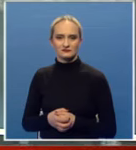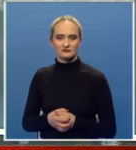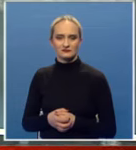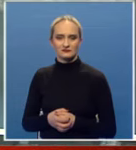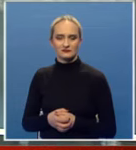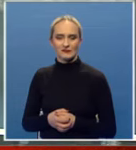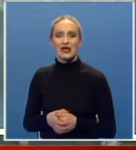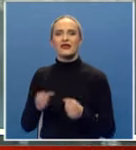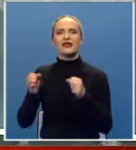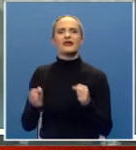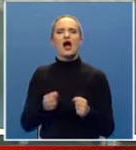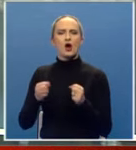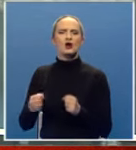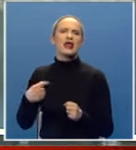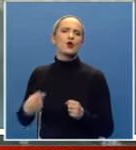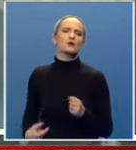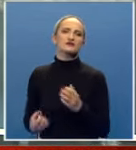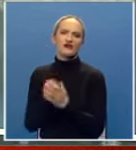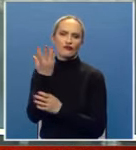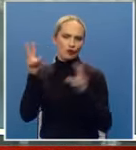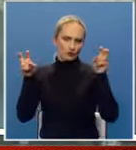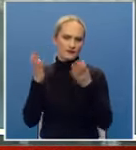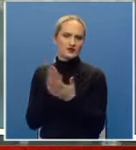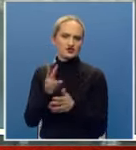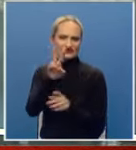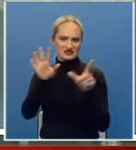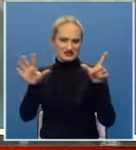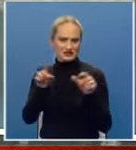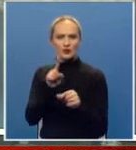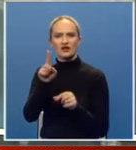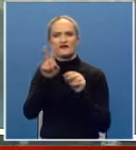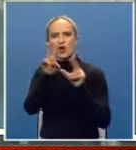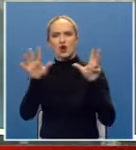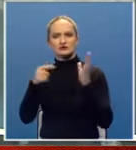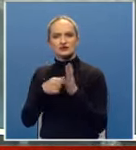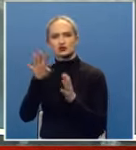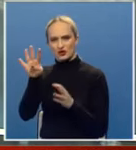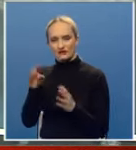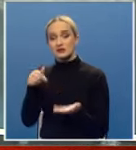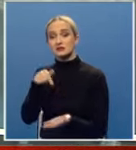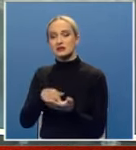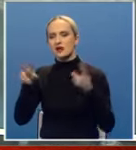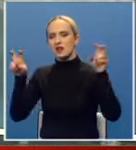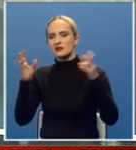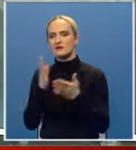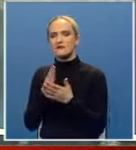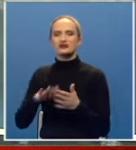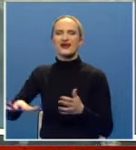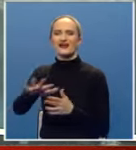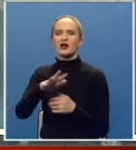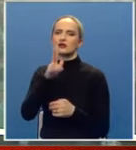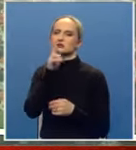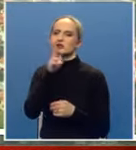Jahorina Ekonomski forum biće održan 27. i 28. aprila. Centralne teme biće regionalne